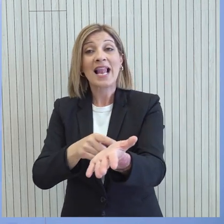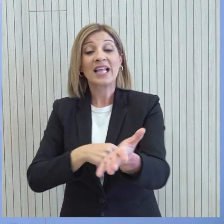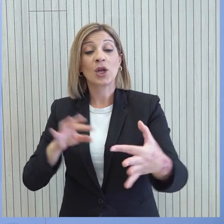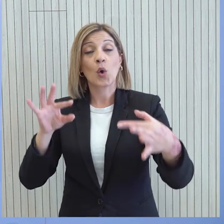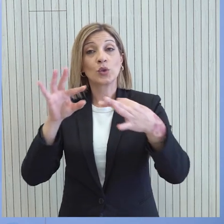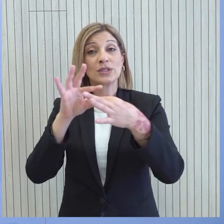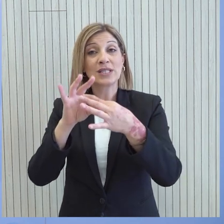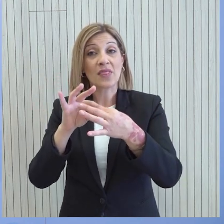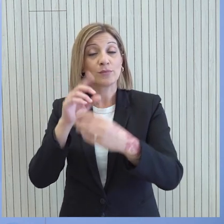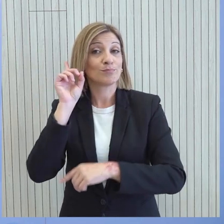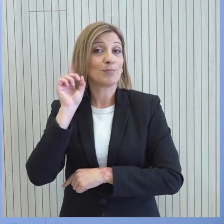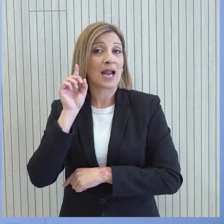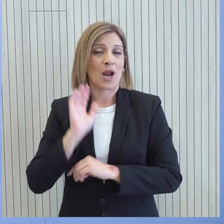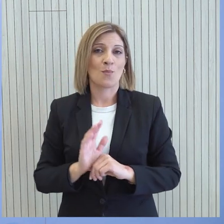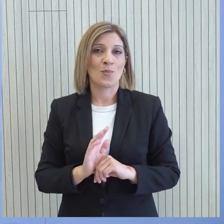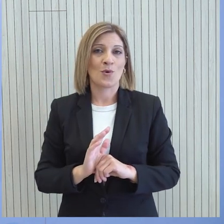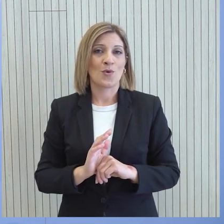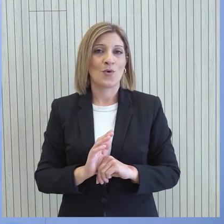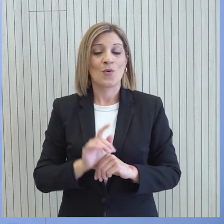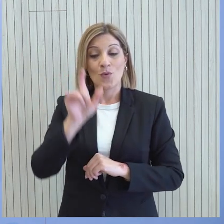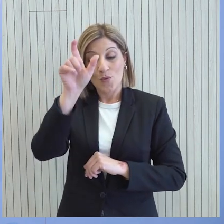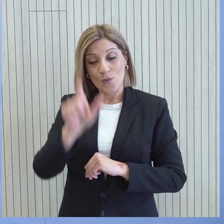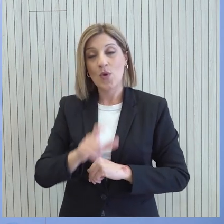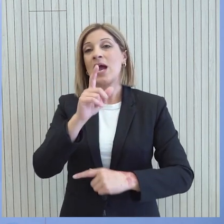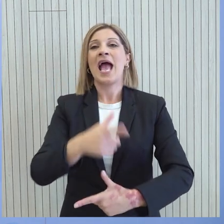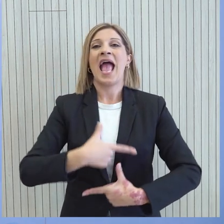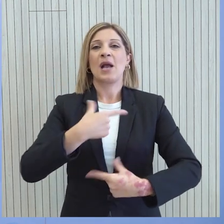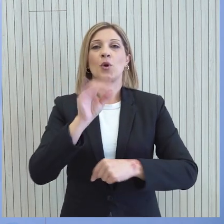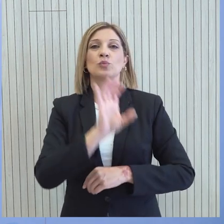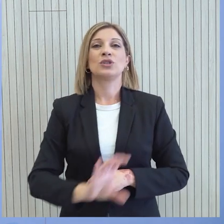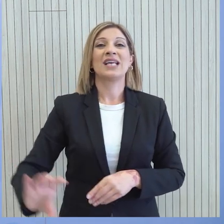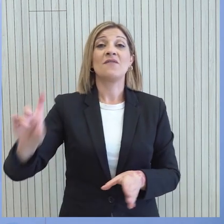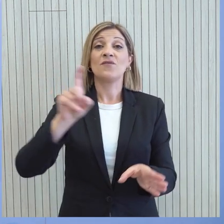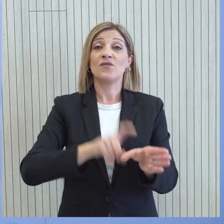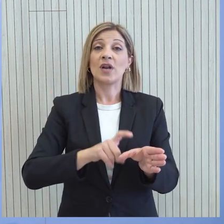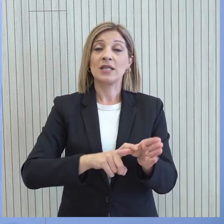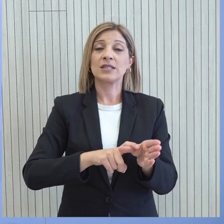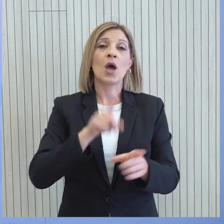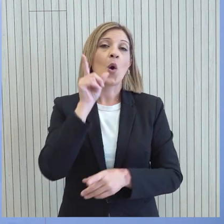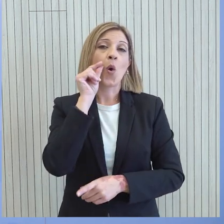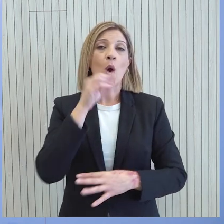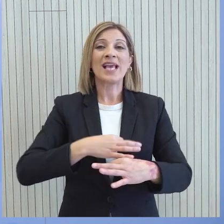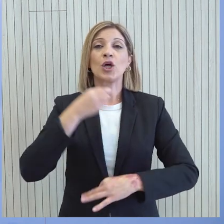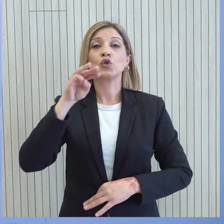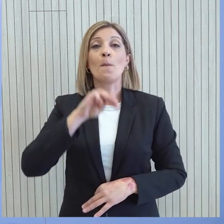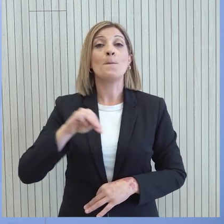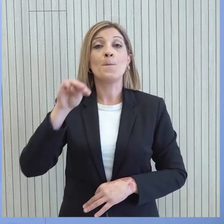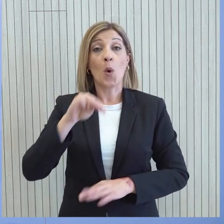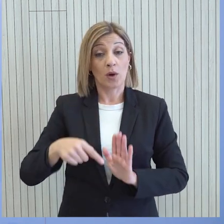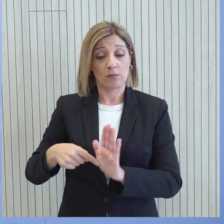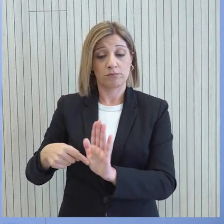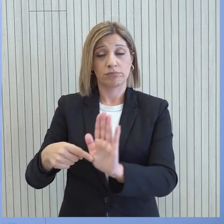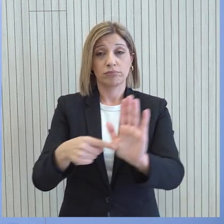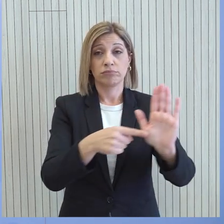με την αποσχεστική οντότητα. Ο ίδιος ο είπατος πρόσωπος της Ευρωπαϊκής Ένωσης, ο κύριος Μπορέλ κατά την παρουσίαση των